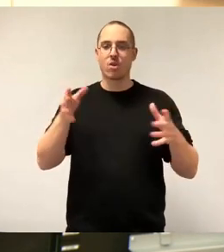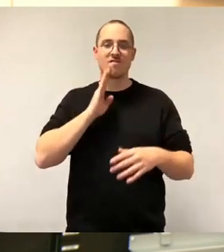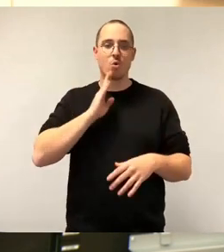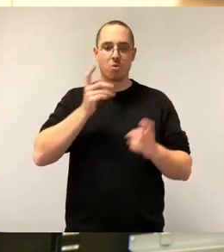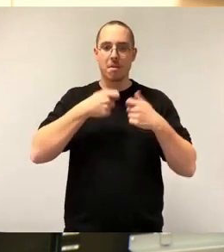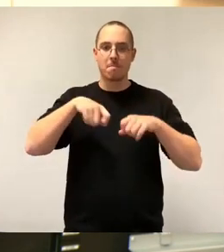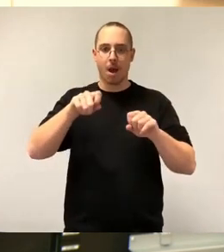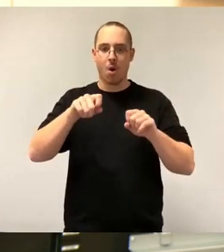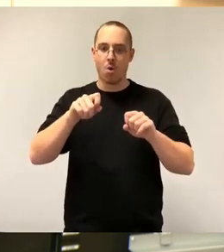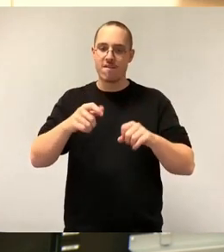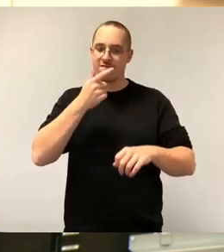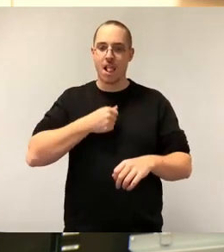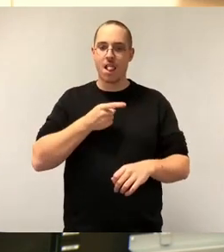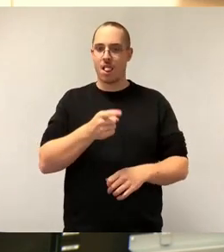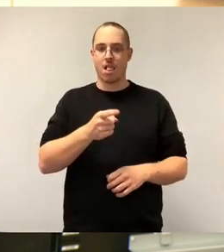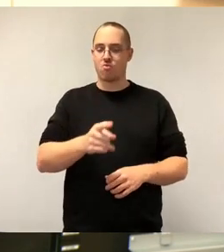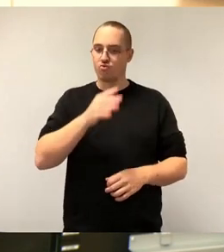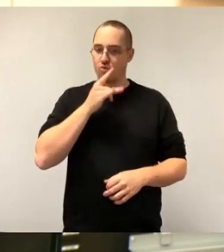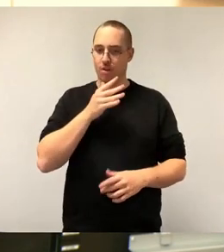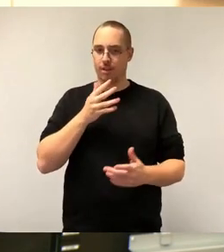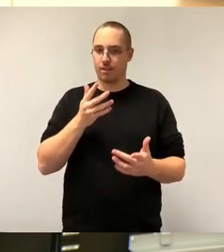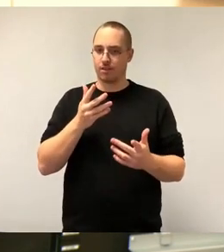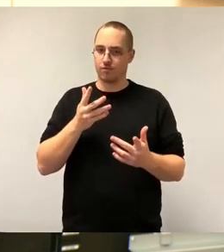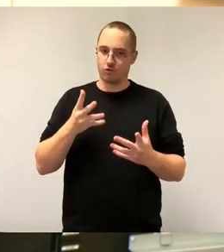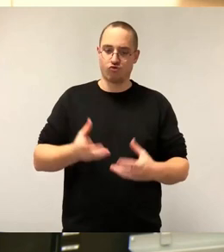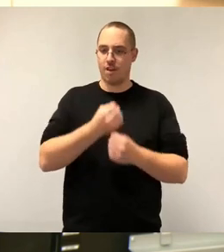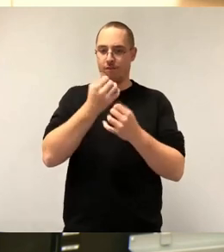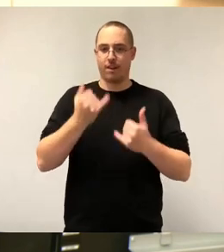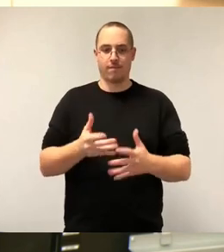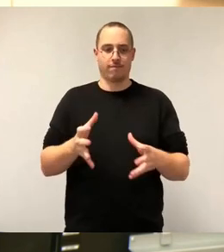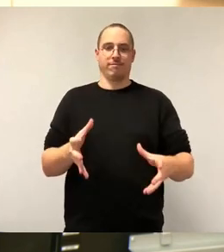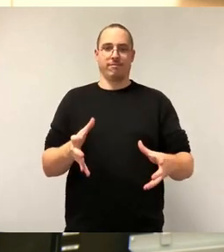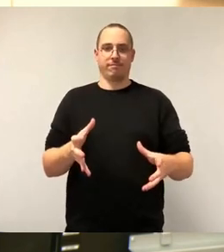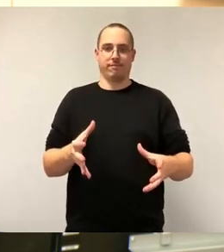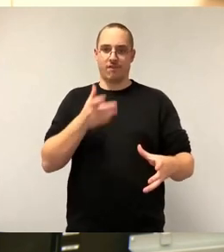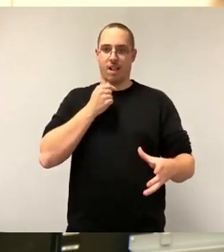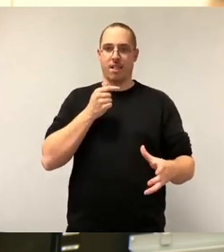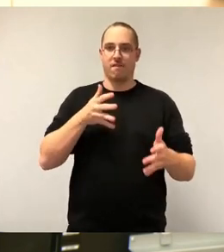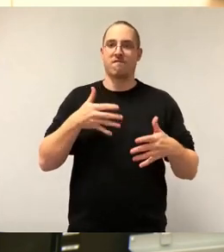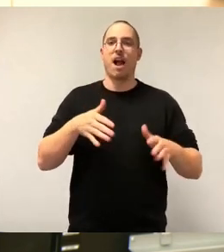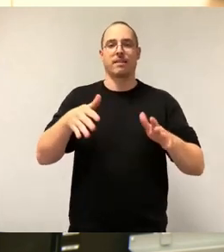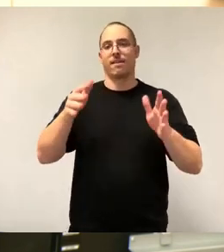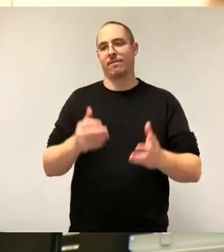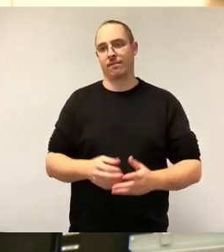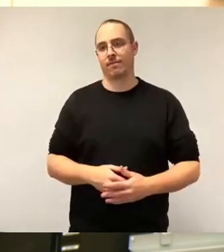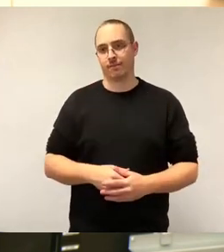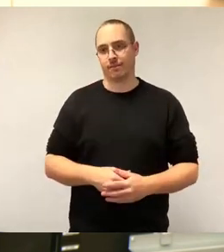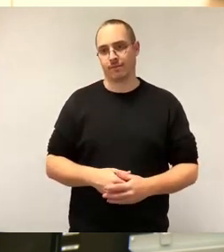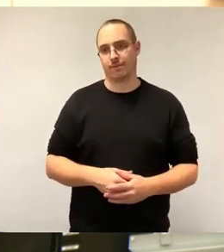die wir endlich in Angriff nehmen wollten, nachdem wir mit kleineren im Prinzip gezeigt haben, dass die WID kostendeckend bauen kann.